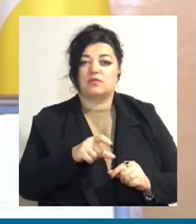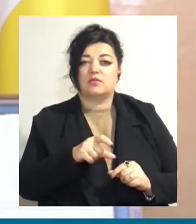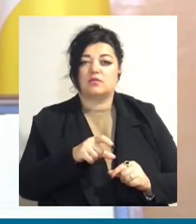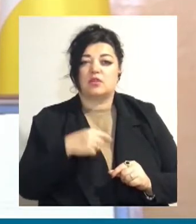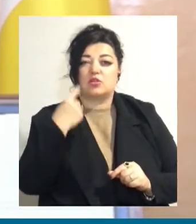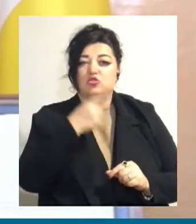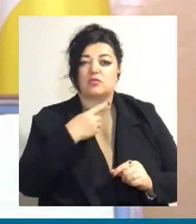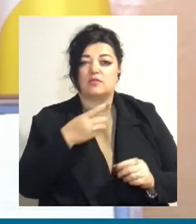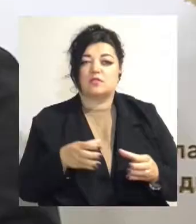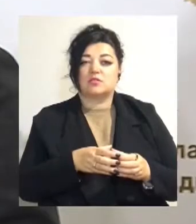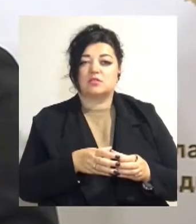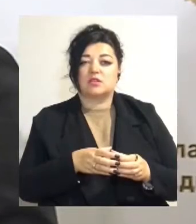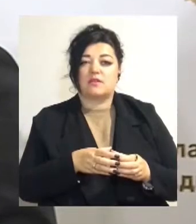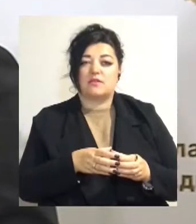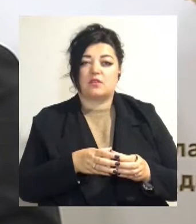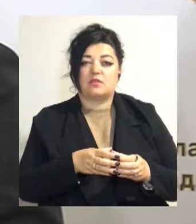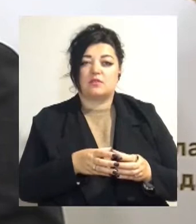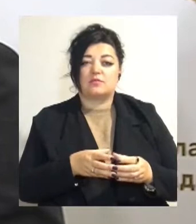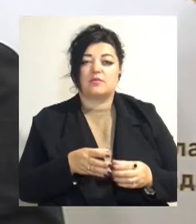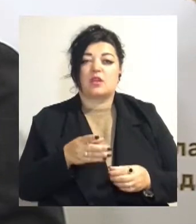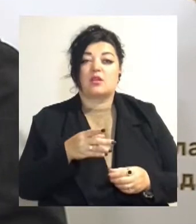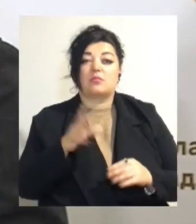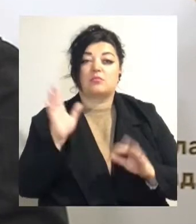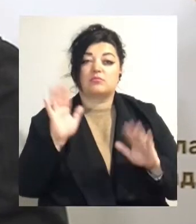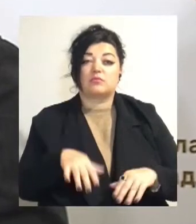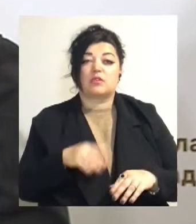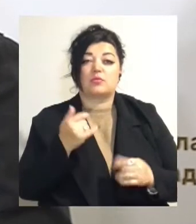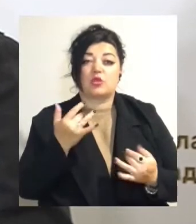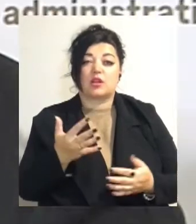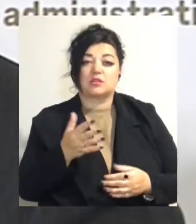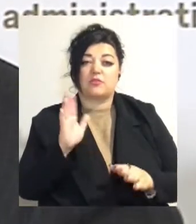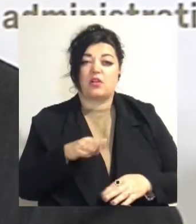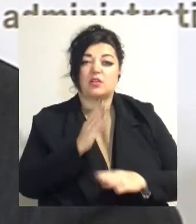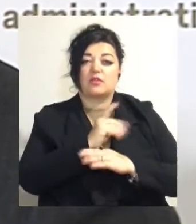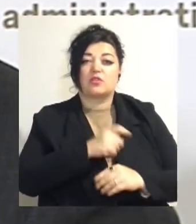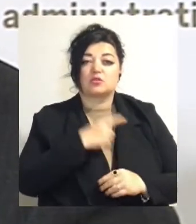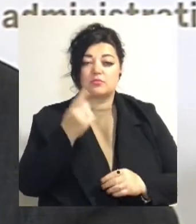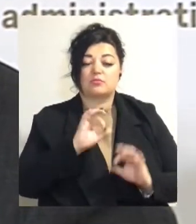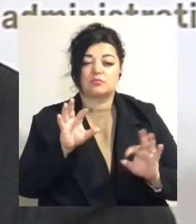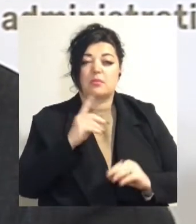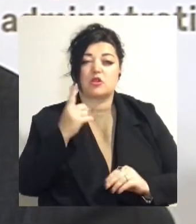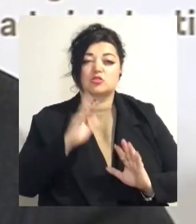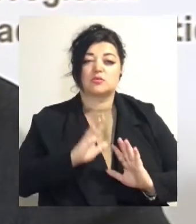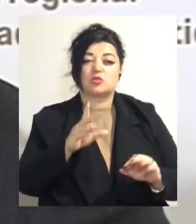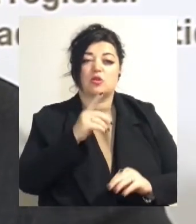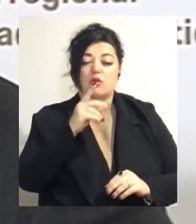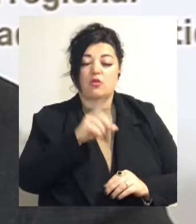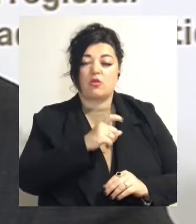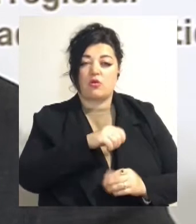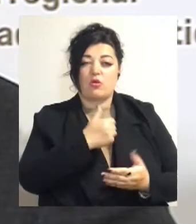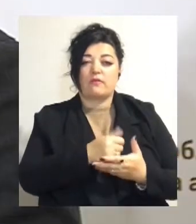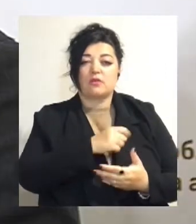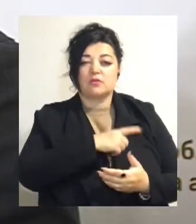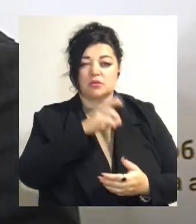«Горсвіт». Про кількість повалених дерев в Одеській області розповів перший заступник голови Одеської облдержадміністрації В'ячеслав